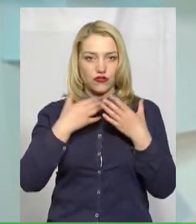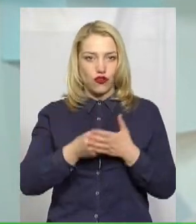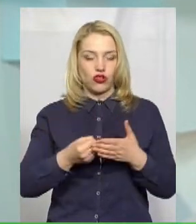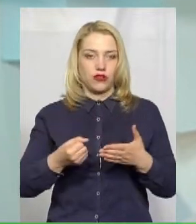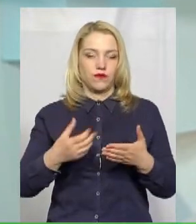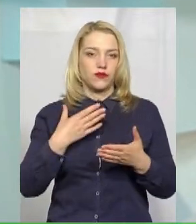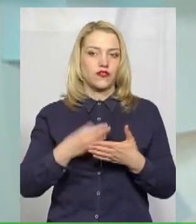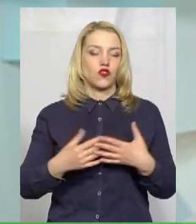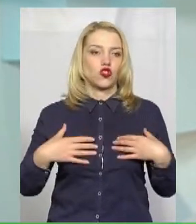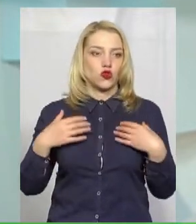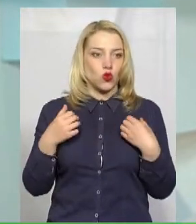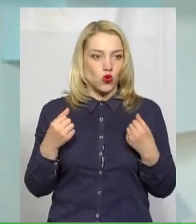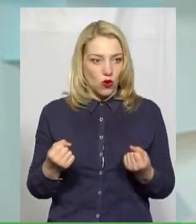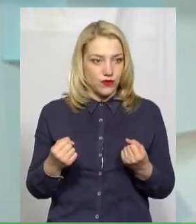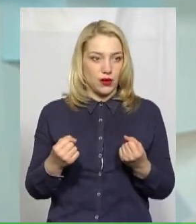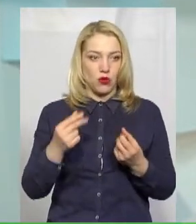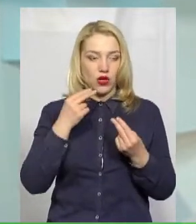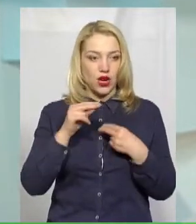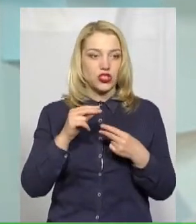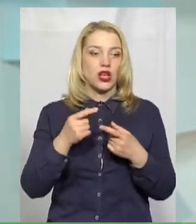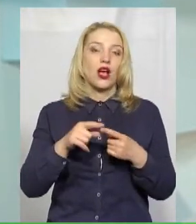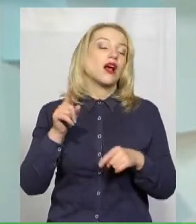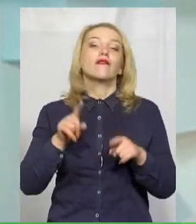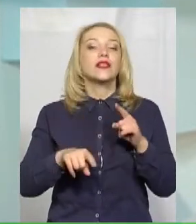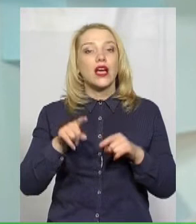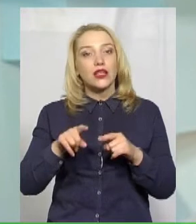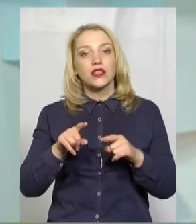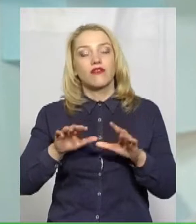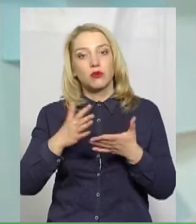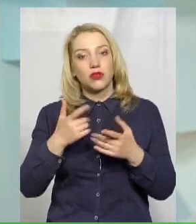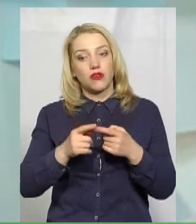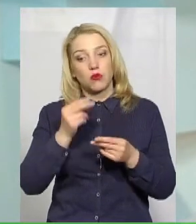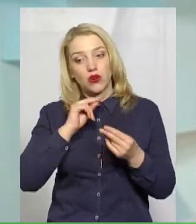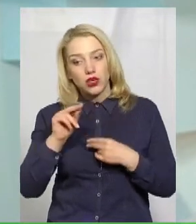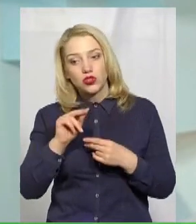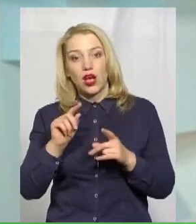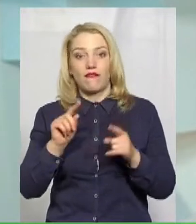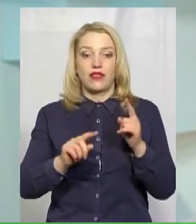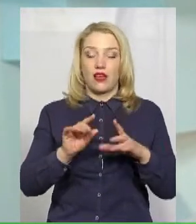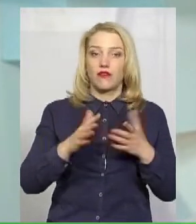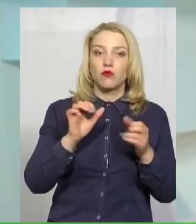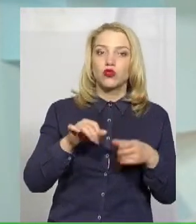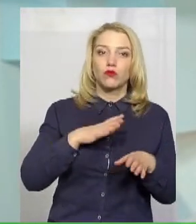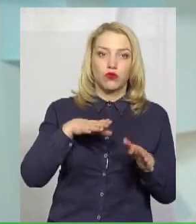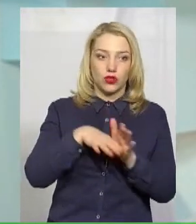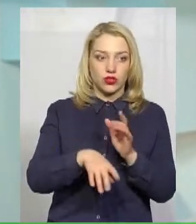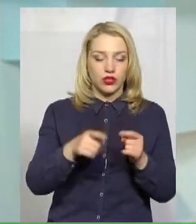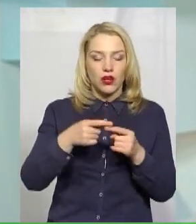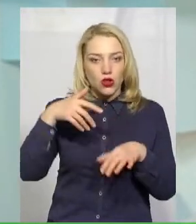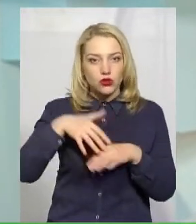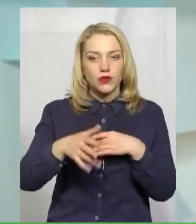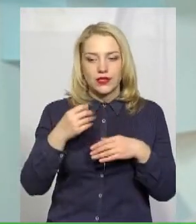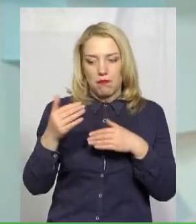в деяких випадках покращує, а в деяких випадках може і погіршувати. Тому що всі самі розуміють, що це близький контакт, так як я